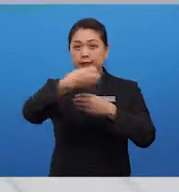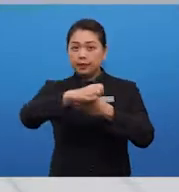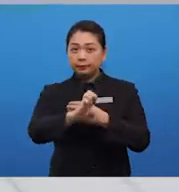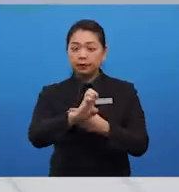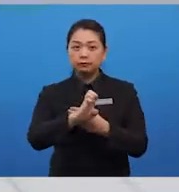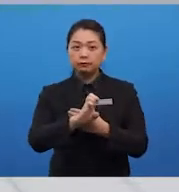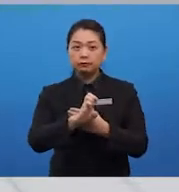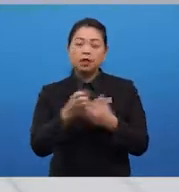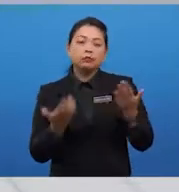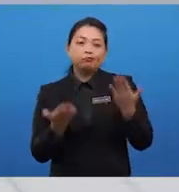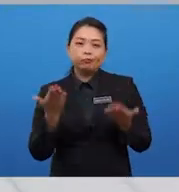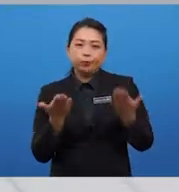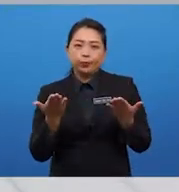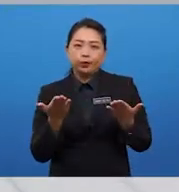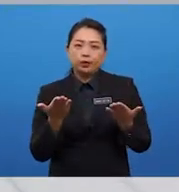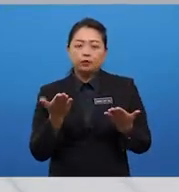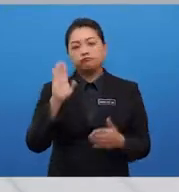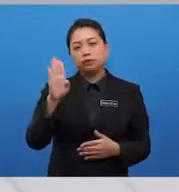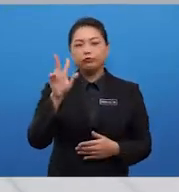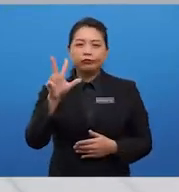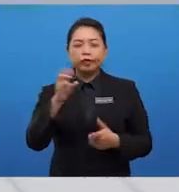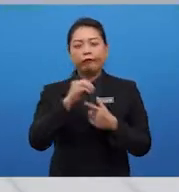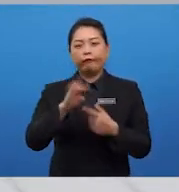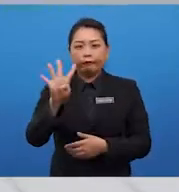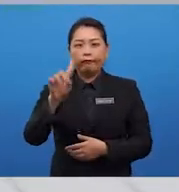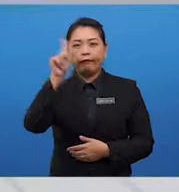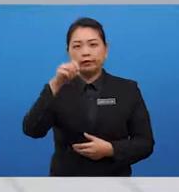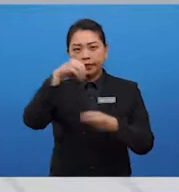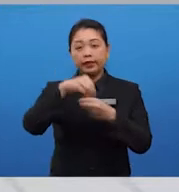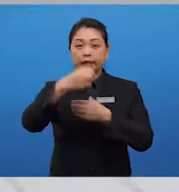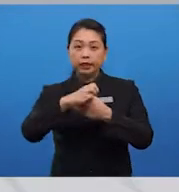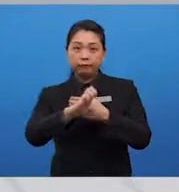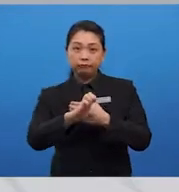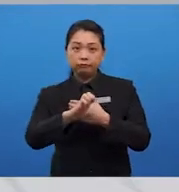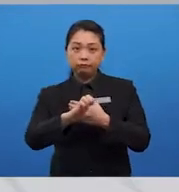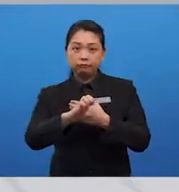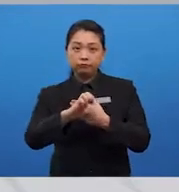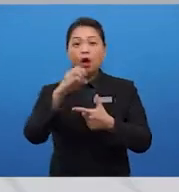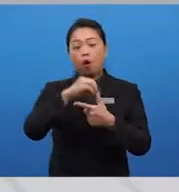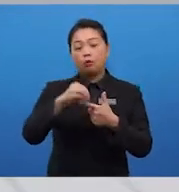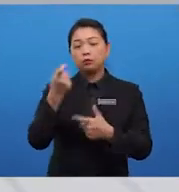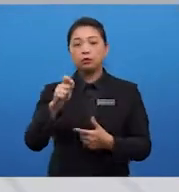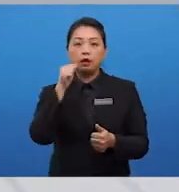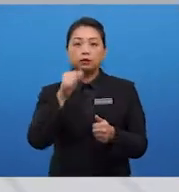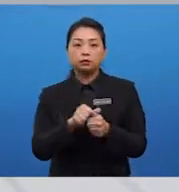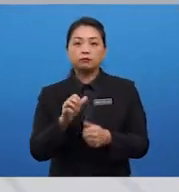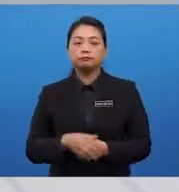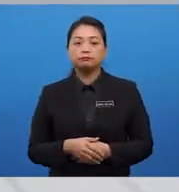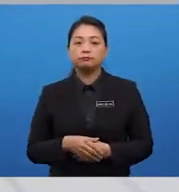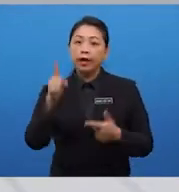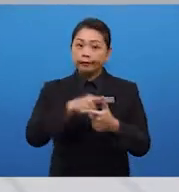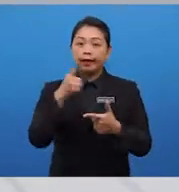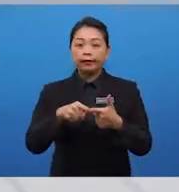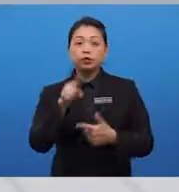There would probably be three or four questions in the email or the letter. Then,